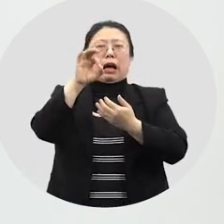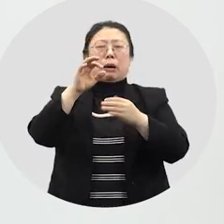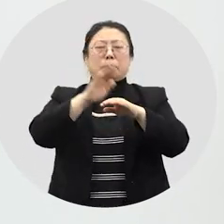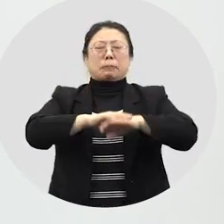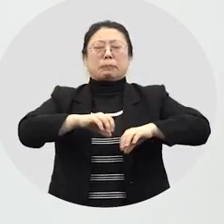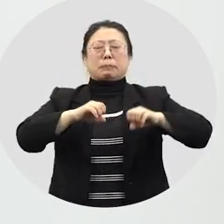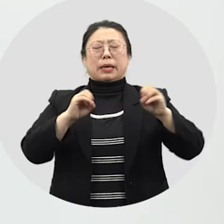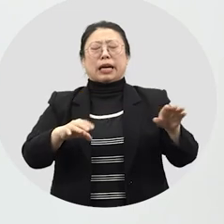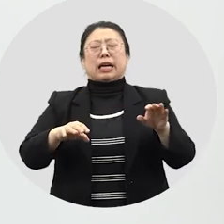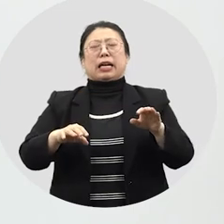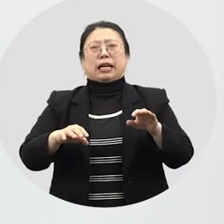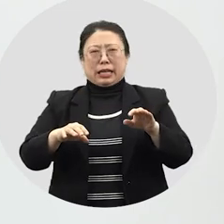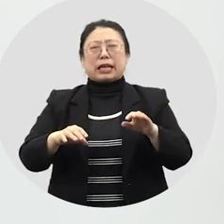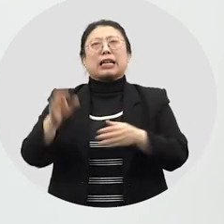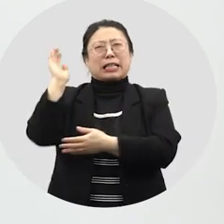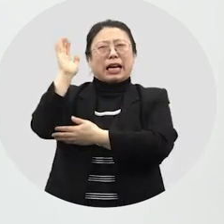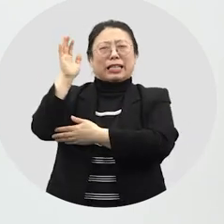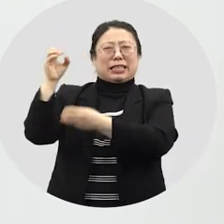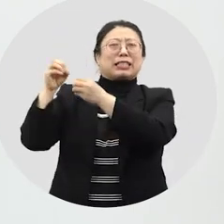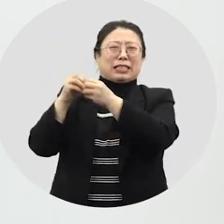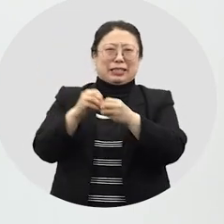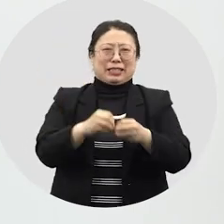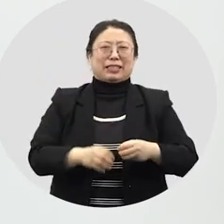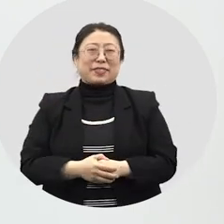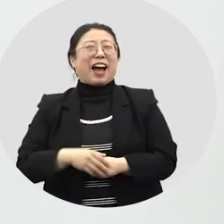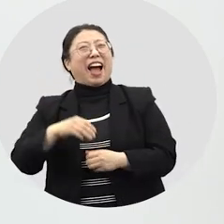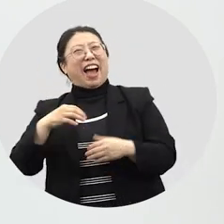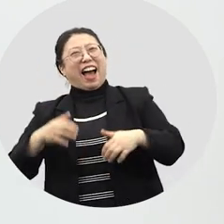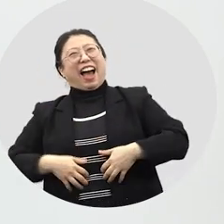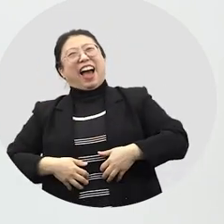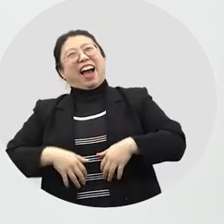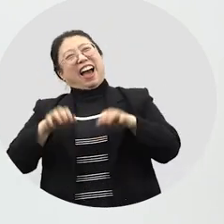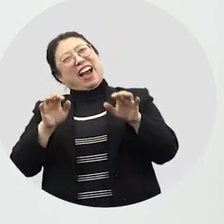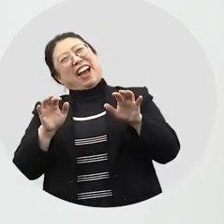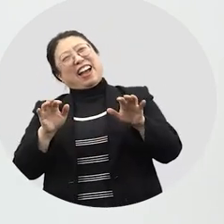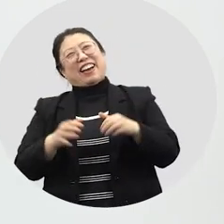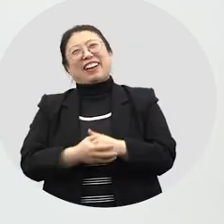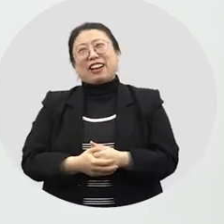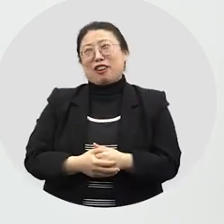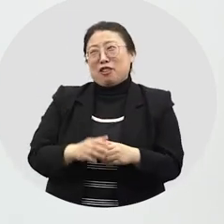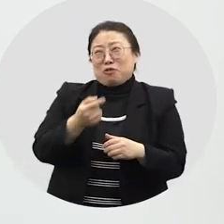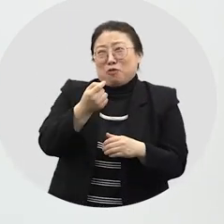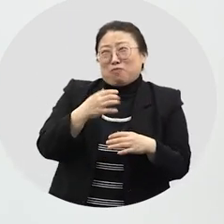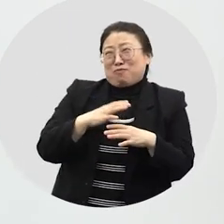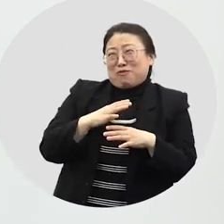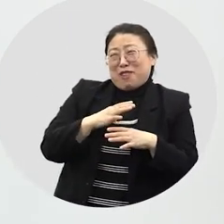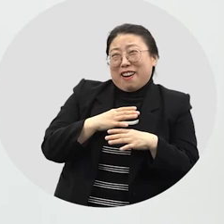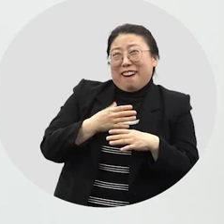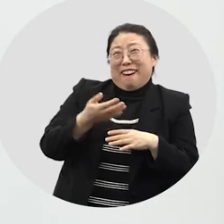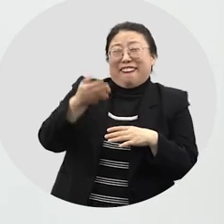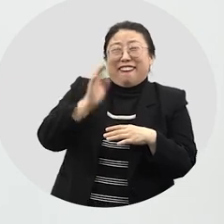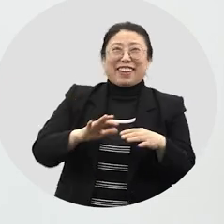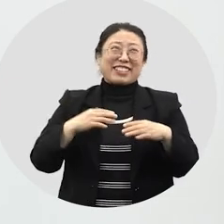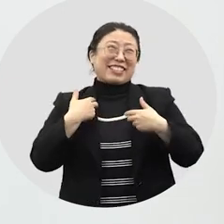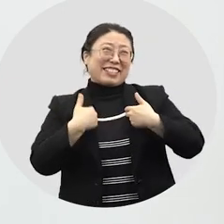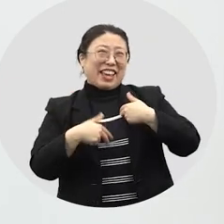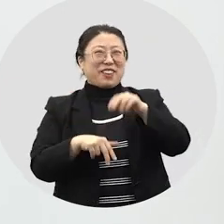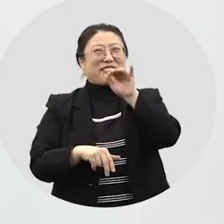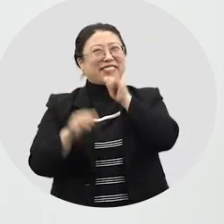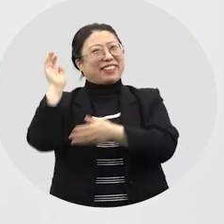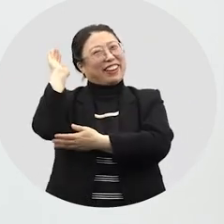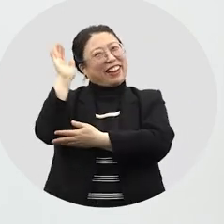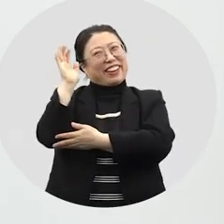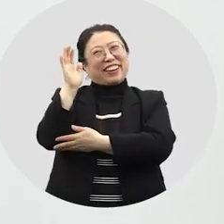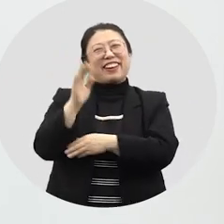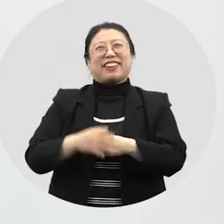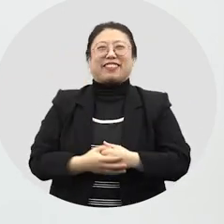신발을 훔쳐가지 못했기 때문이라는 이야기가 전해와요. 약간 무섭기도 하고 재미있는